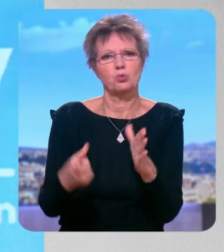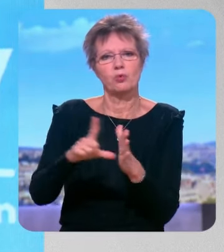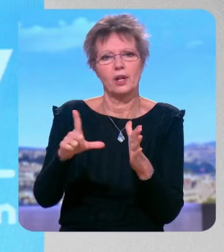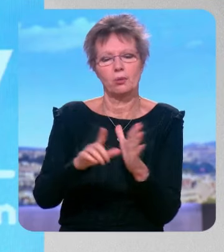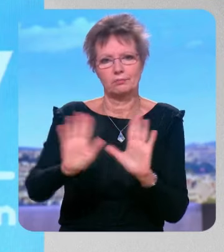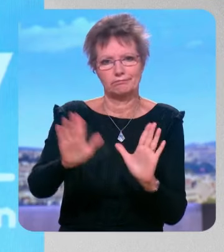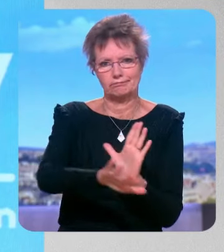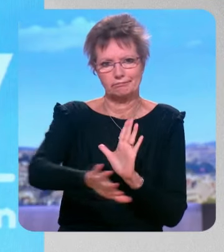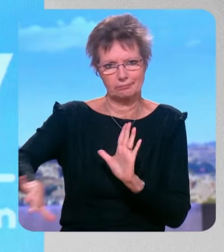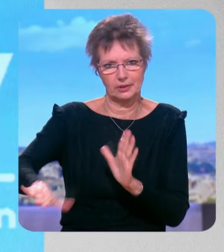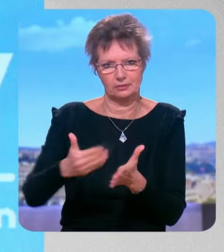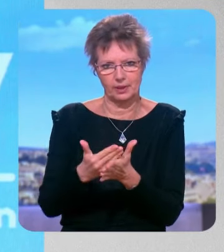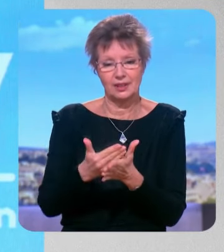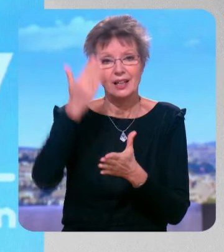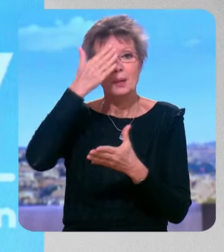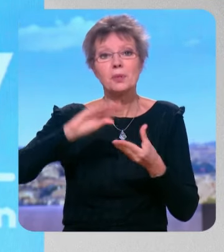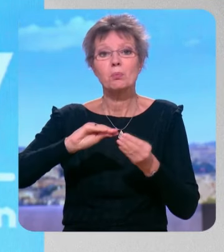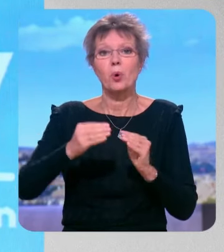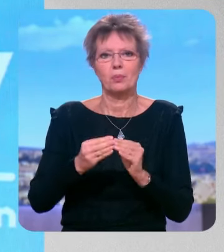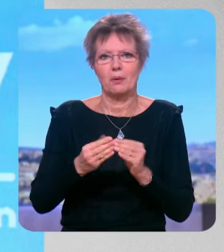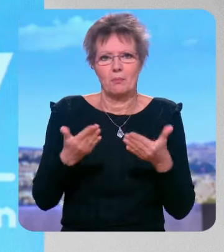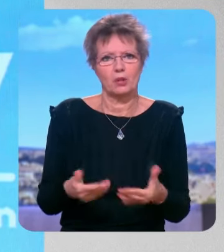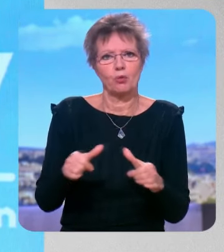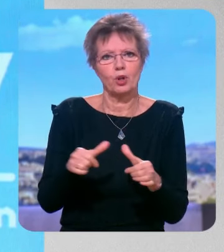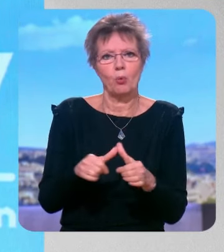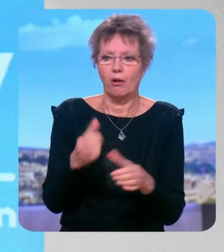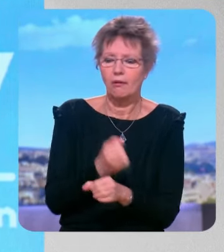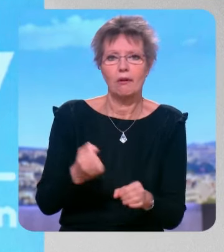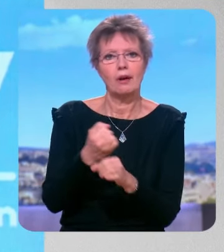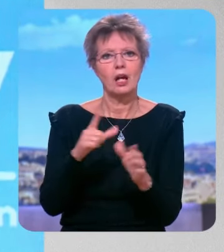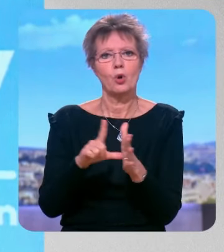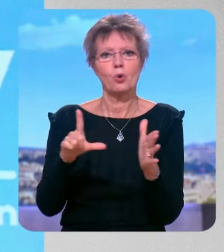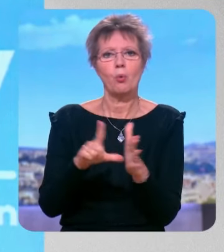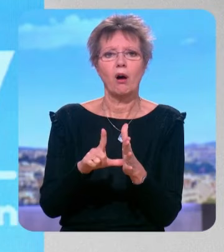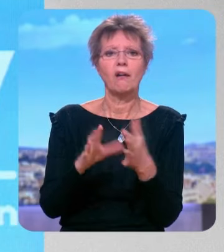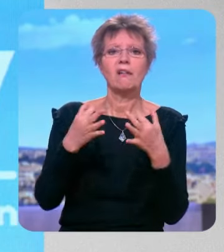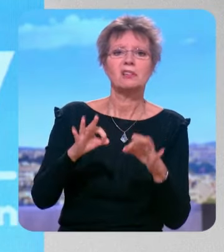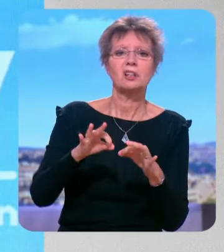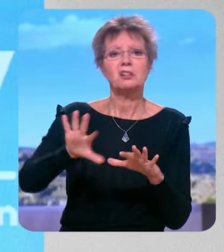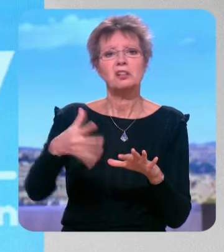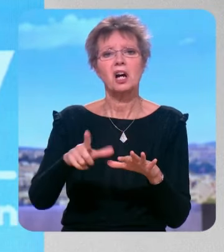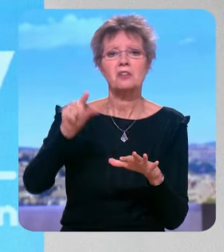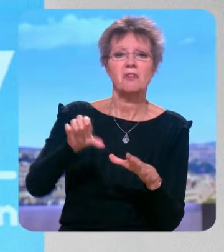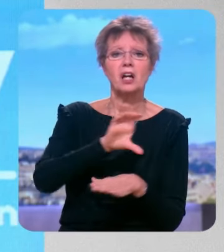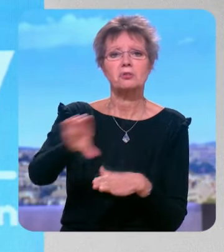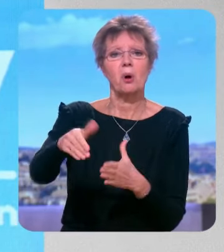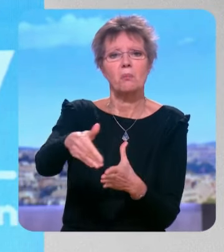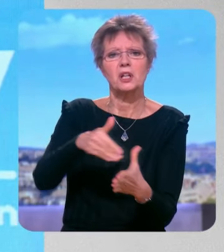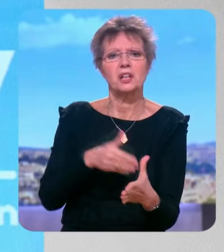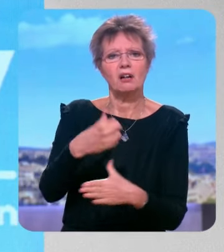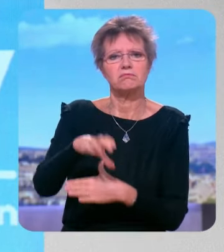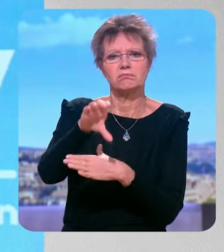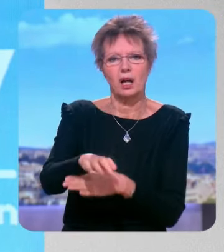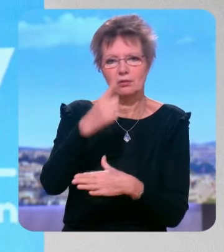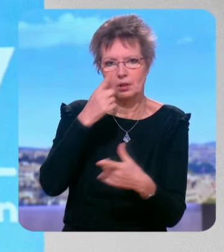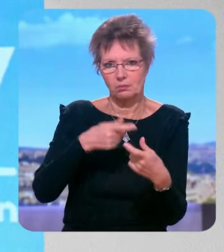politique actuellement en france ça consiste quand il ya un problème à dire on va faire une loi où on va mettre 10 15 20 20 ou 100 milliards là il y eu 32 milliards